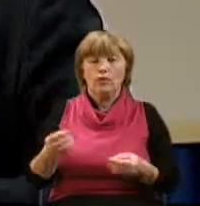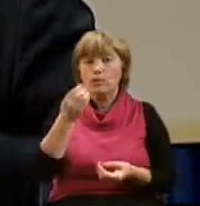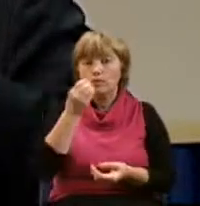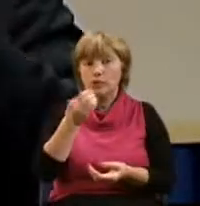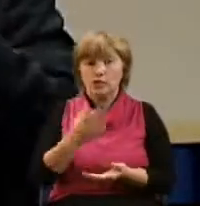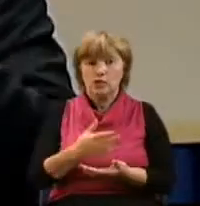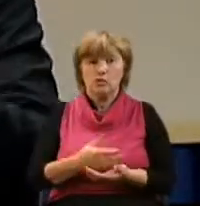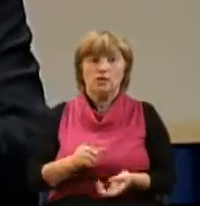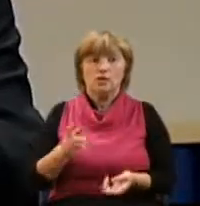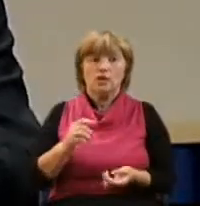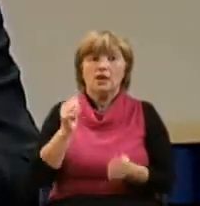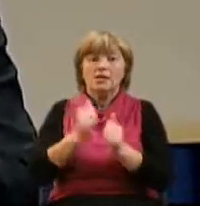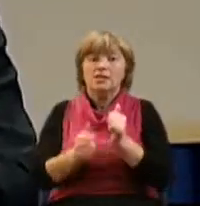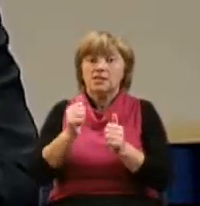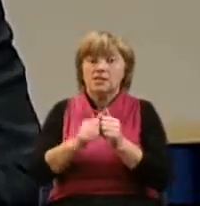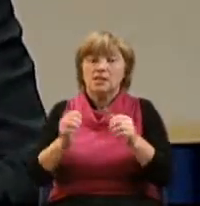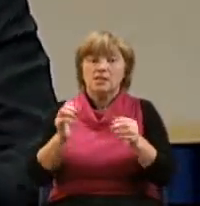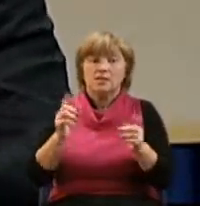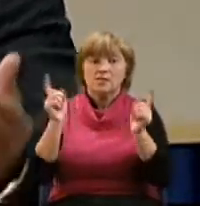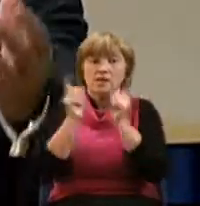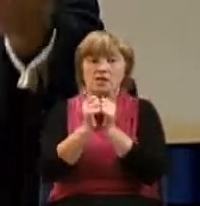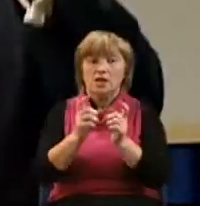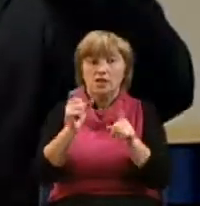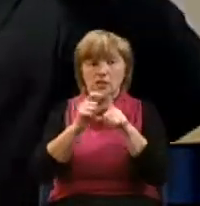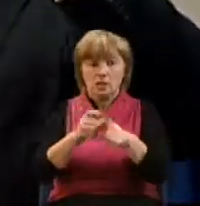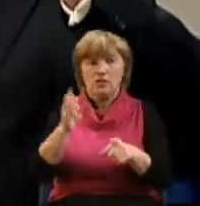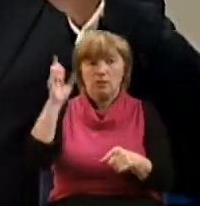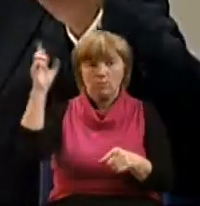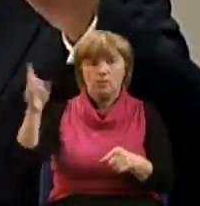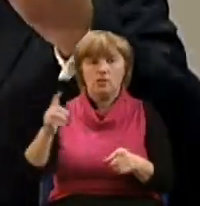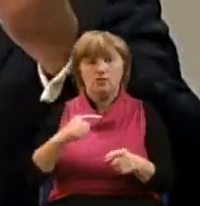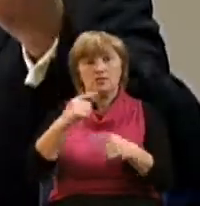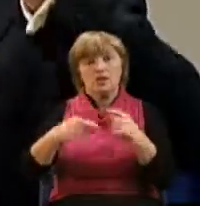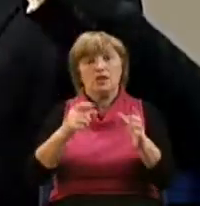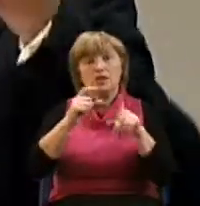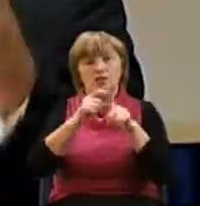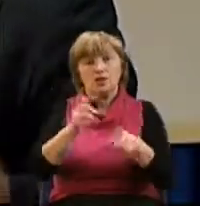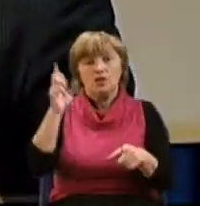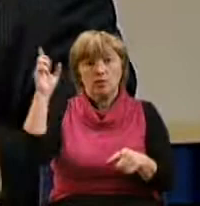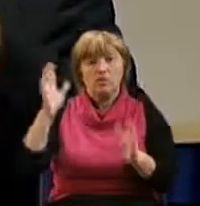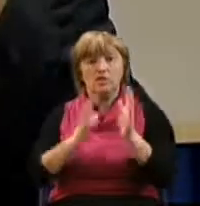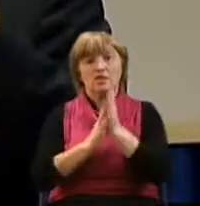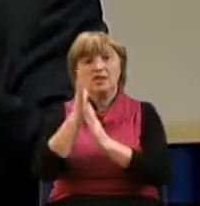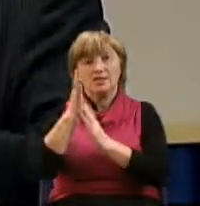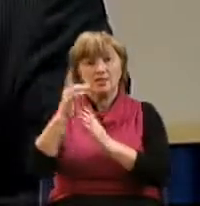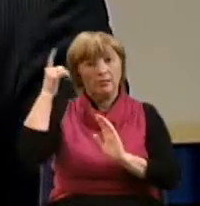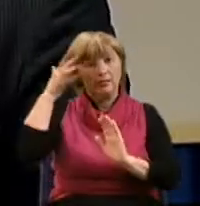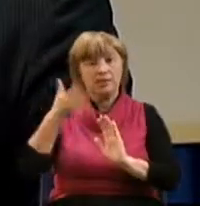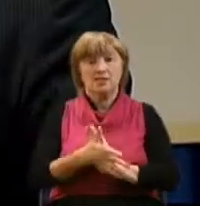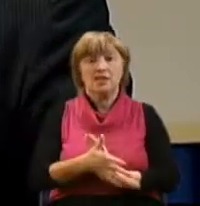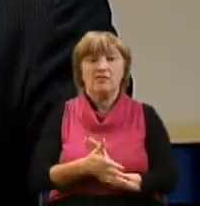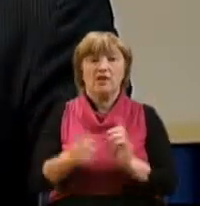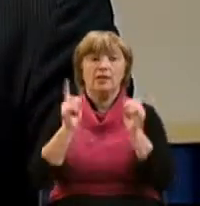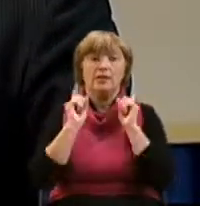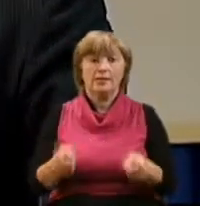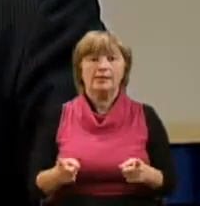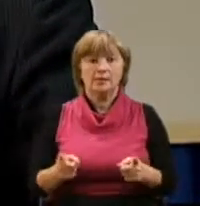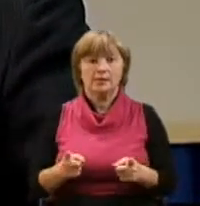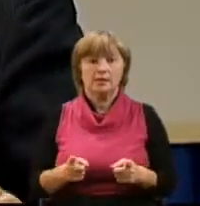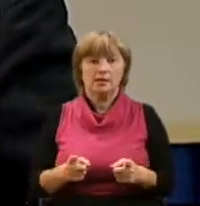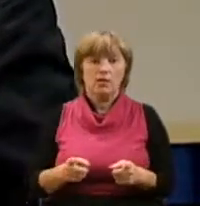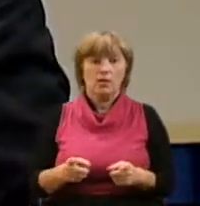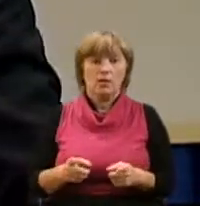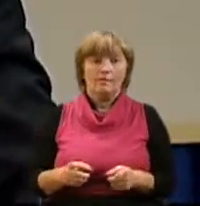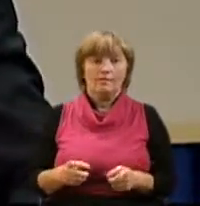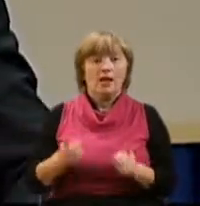ежедневно соприкасались с Божьим Словом и через Божье Слово росли, познавали истину. А